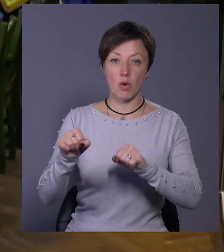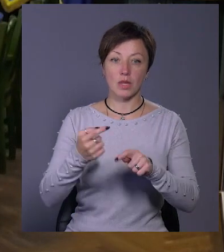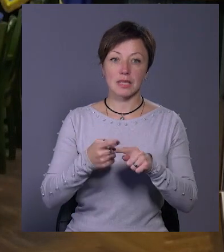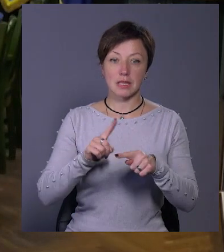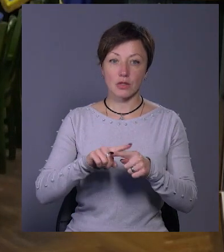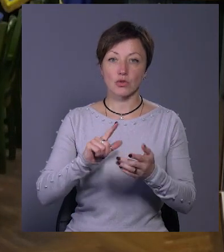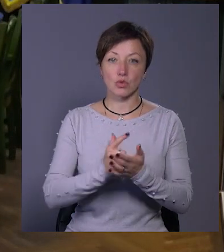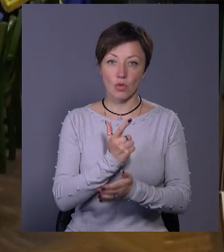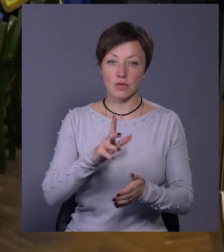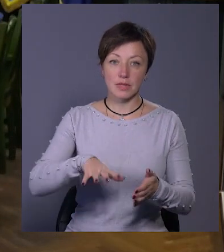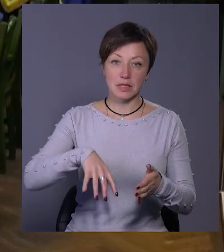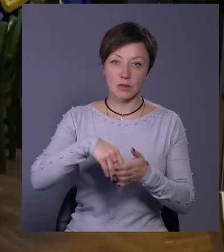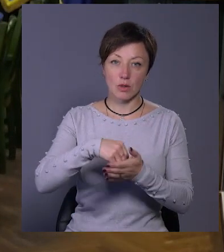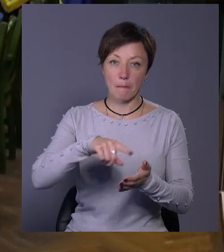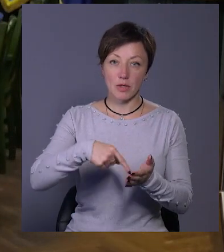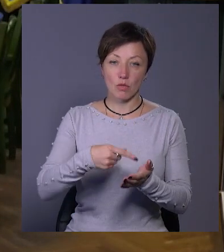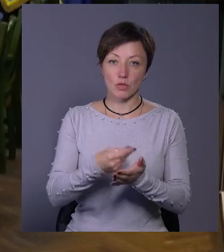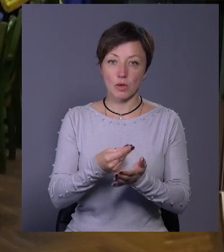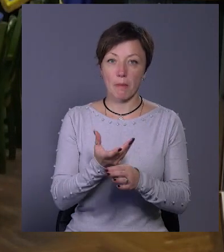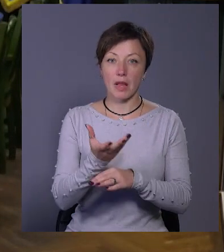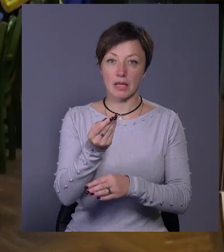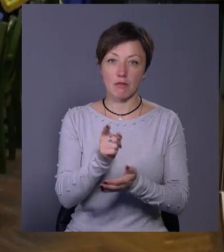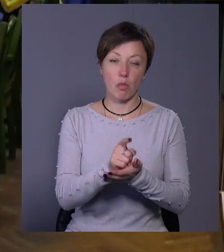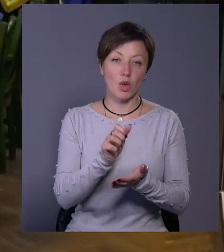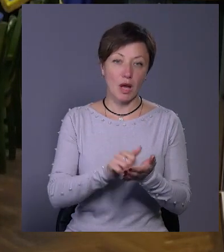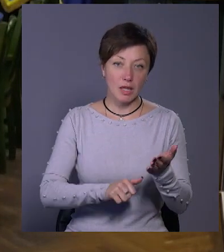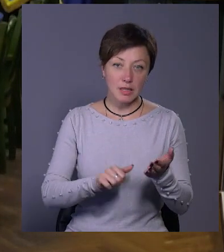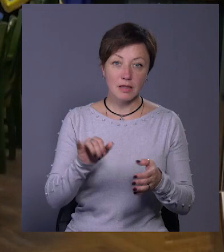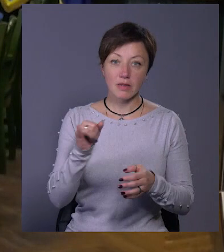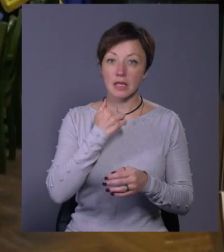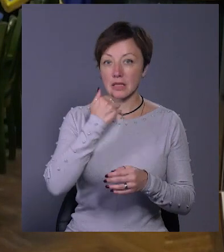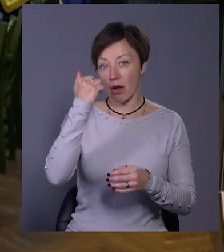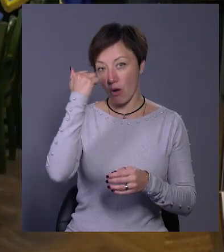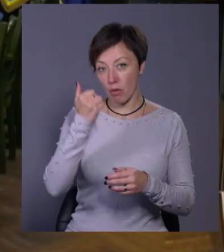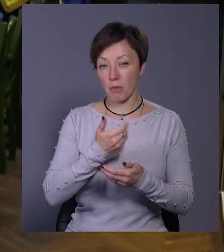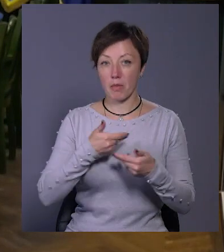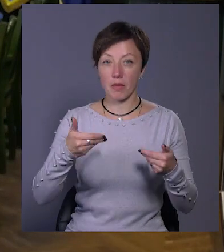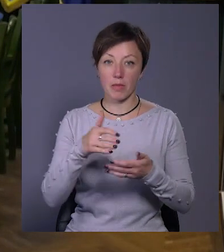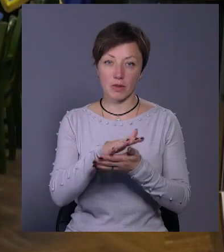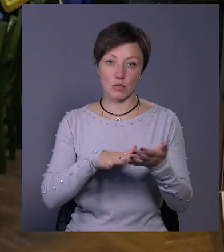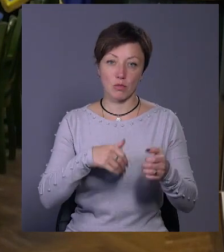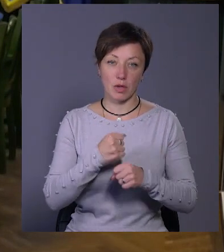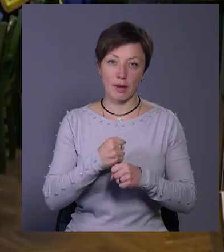знову ж таки буде за кошти міського бюджету, за кошти платників податків. Дякуємо, а ми працюємо далі.